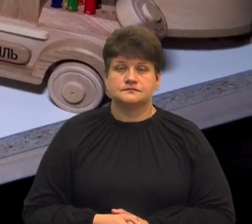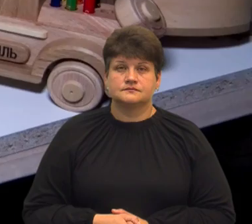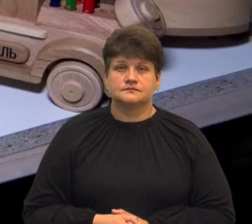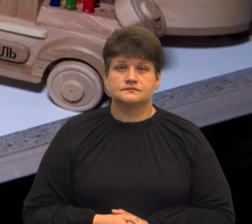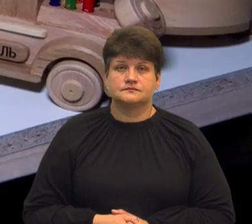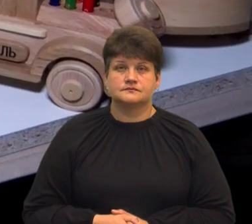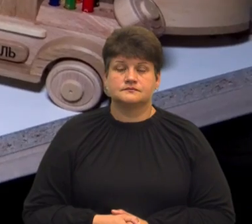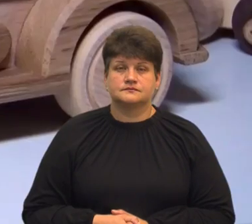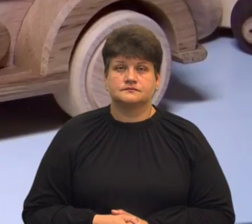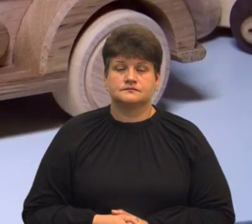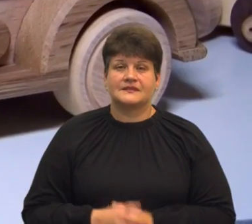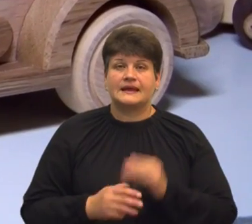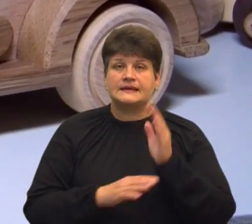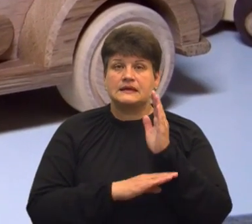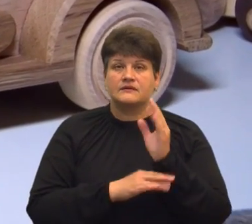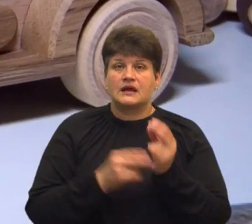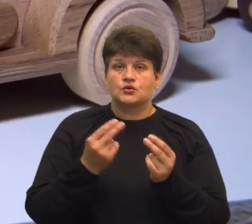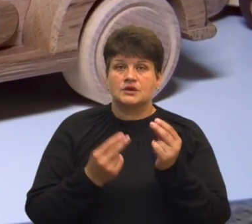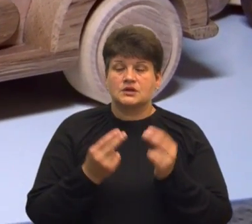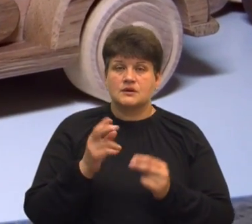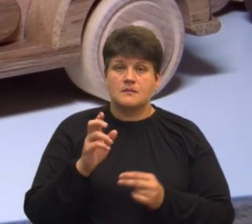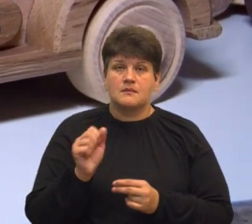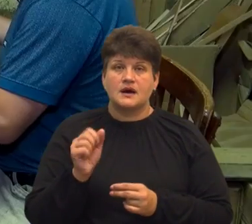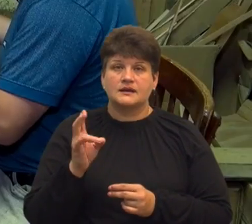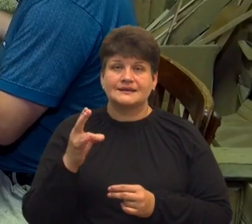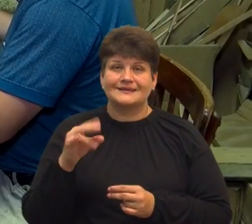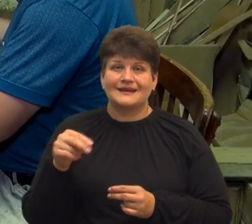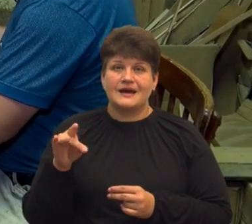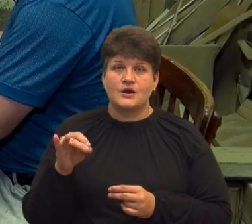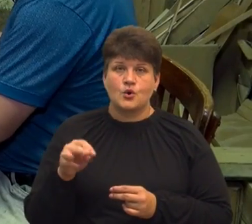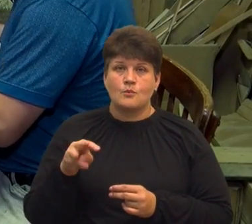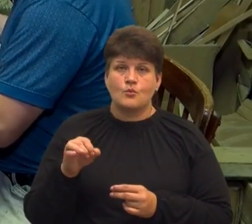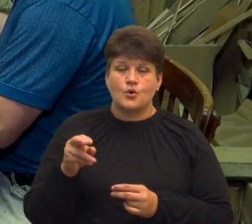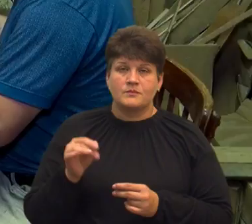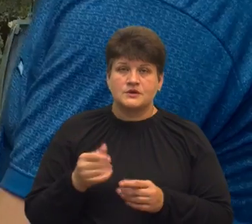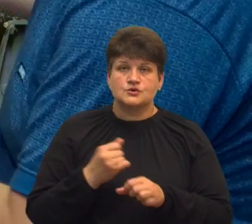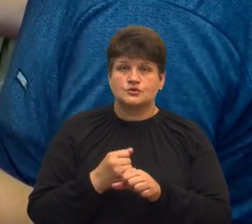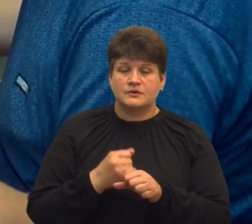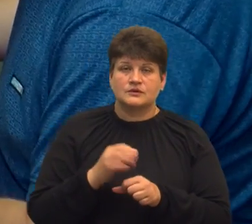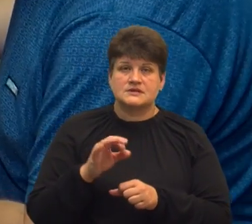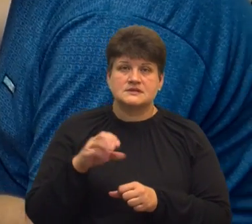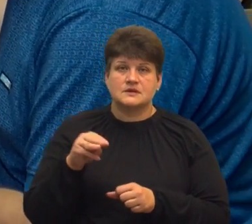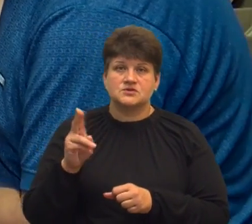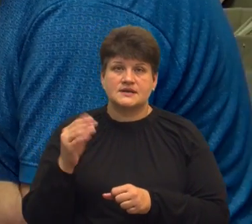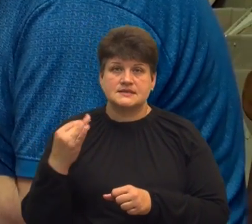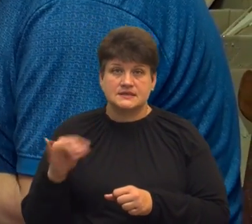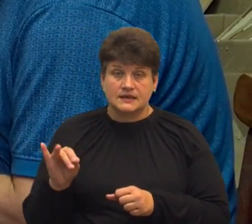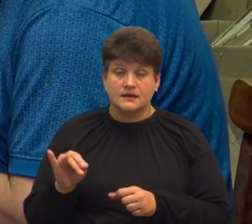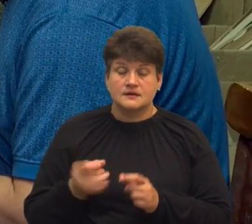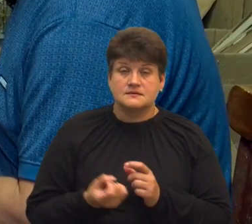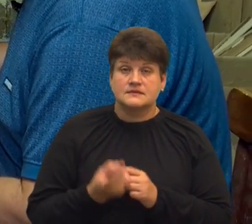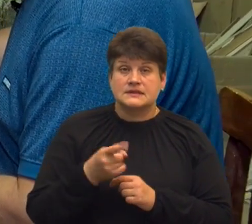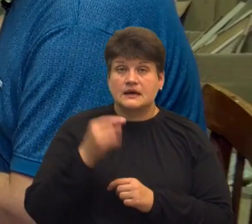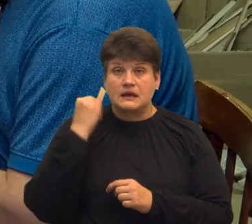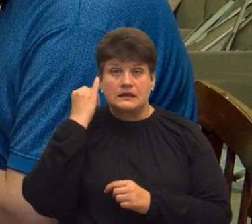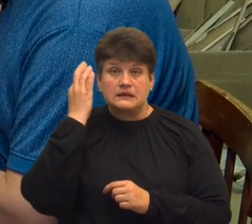Дерев'яну іграшку Бандеру Мобіль зробив тернополянин Олександр Ставчанський. Появилася така ідея вже